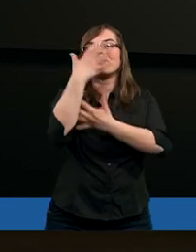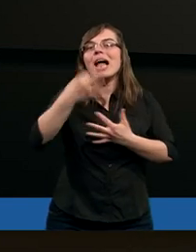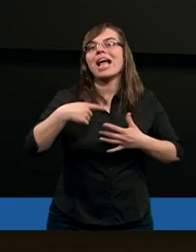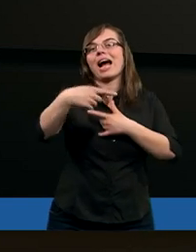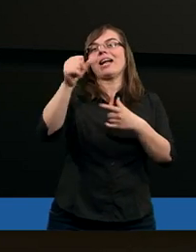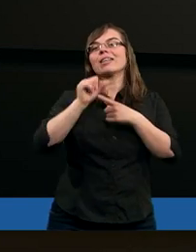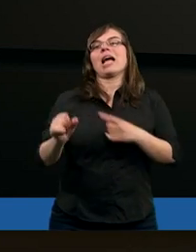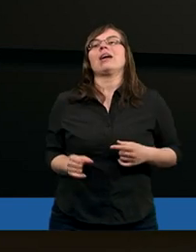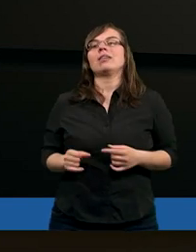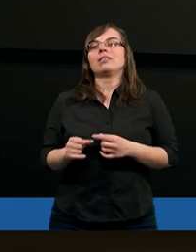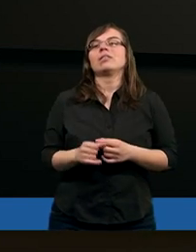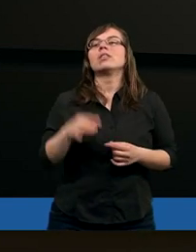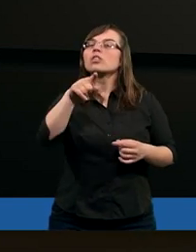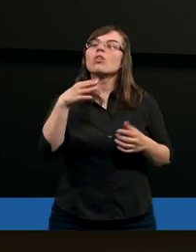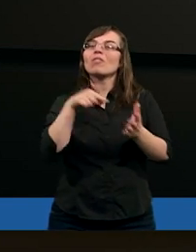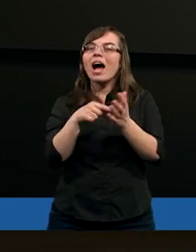torbami ją